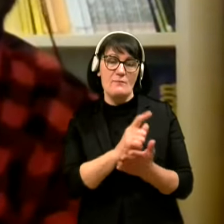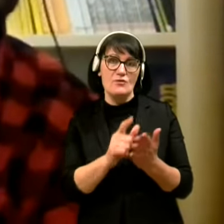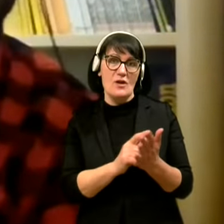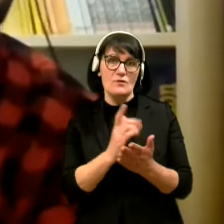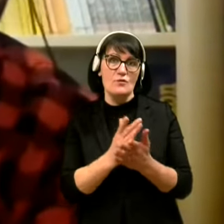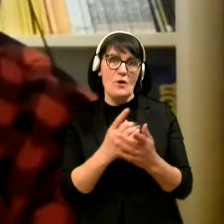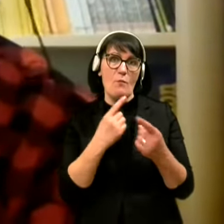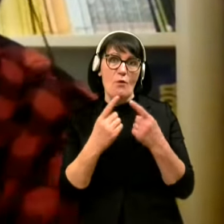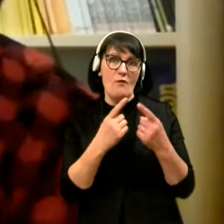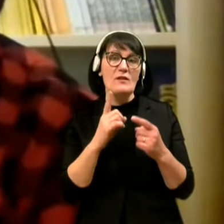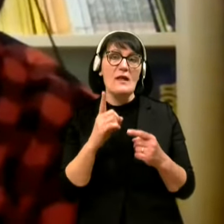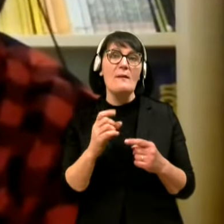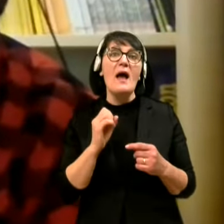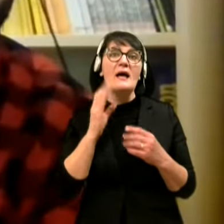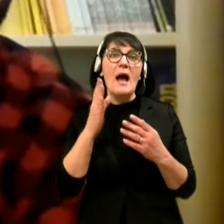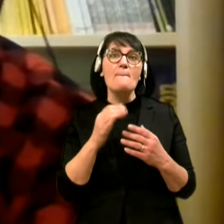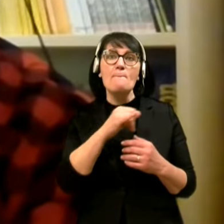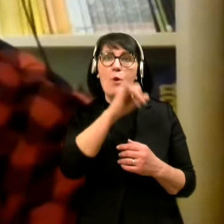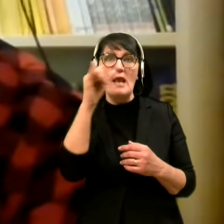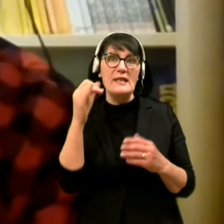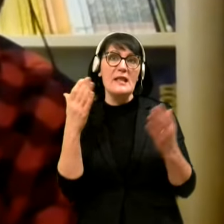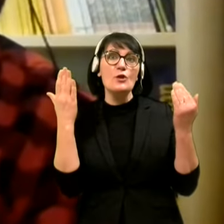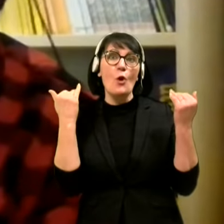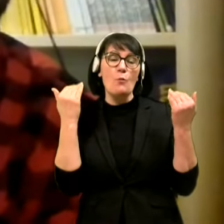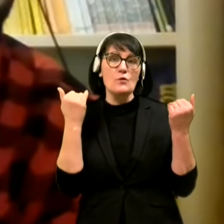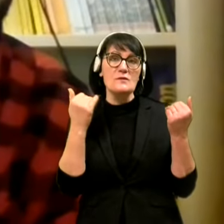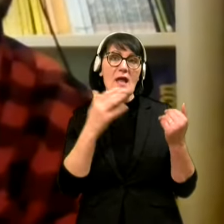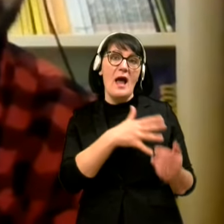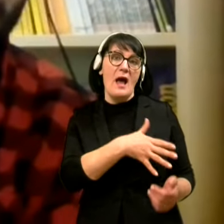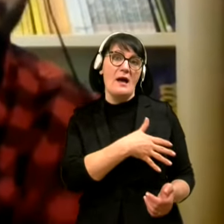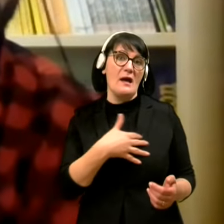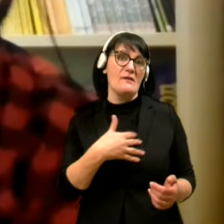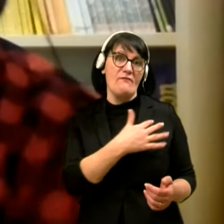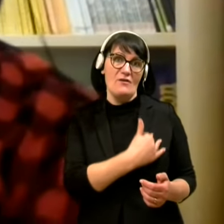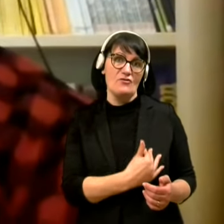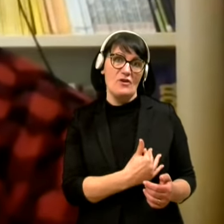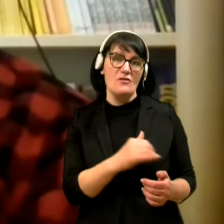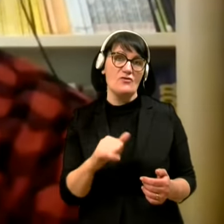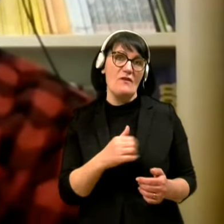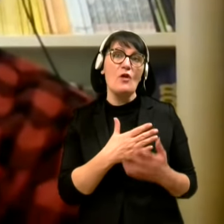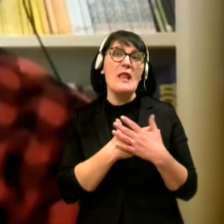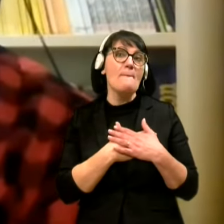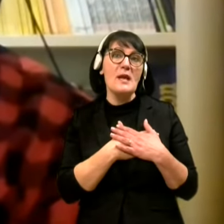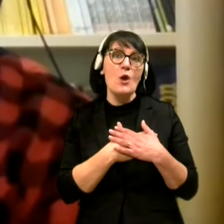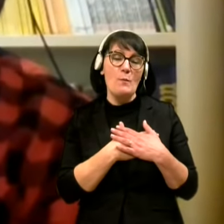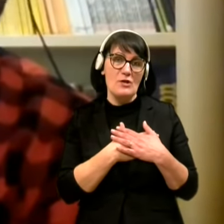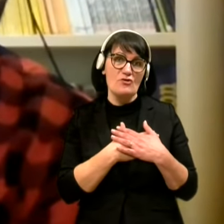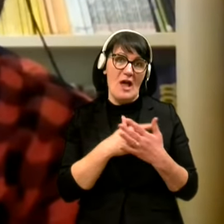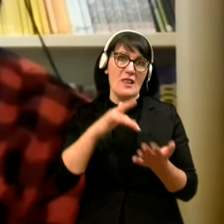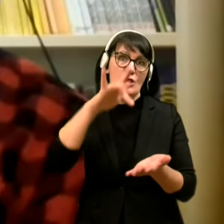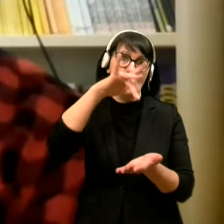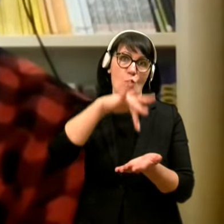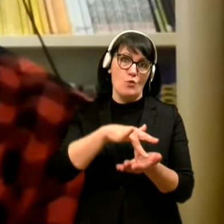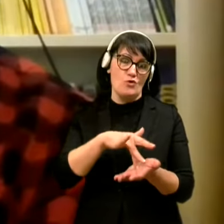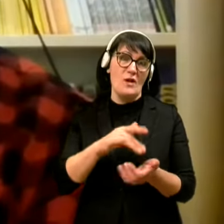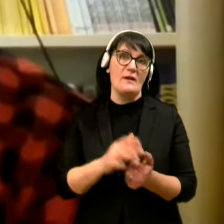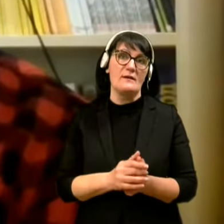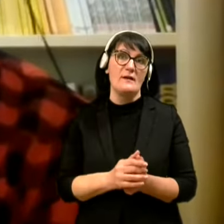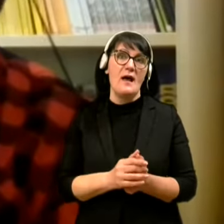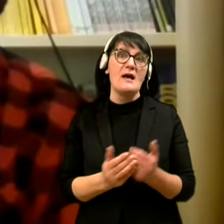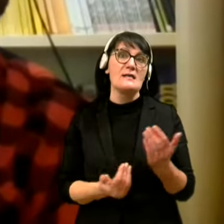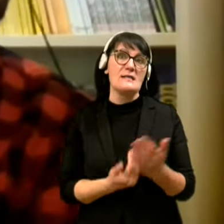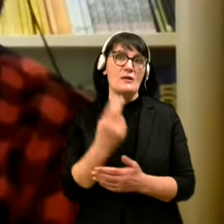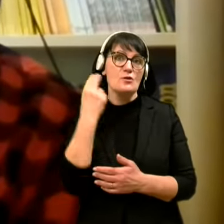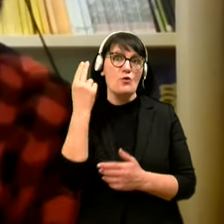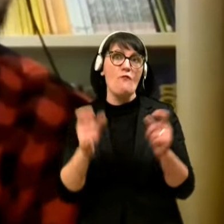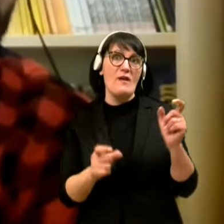pogovarja o tem, kam na poletni dopust Svega Hrvaška še ostaja med najpredljubljeniši, najpredljubljenišimi destinacijami za